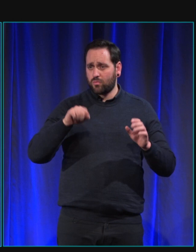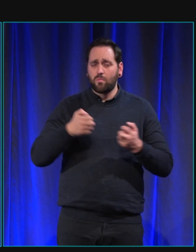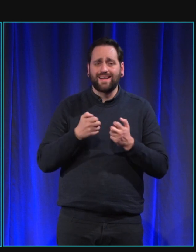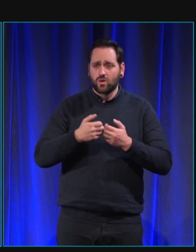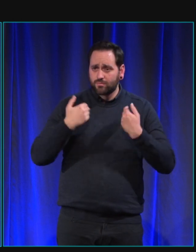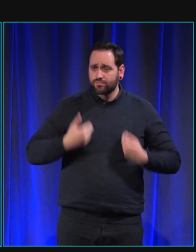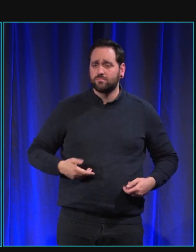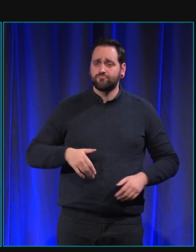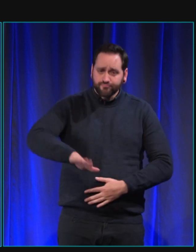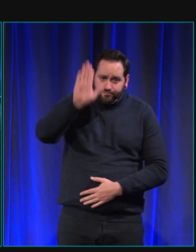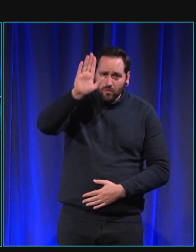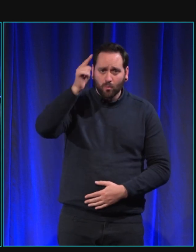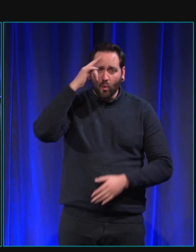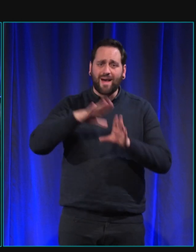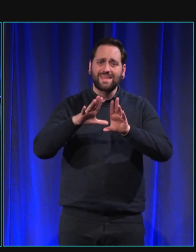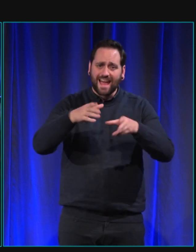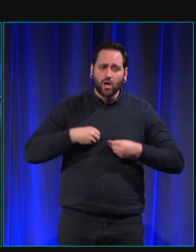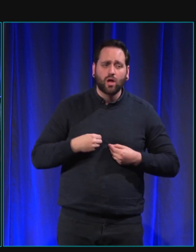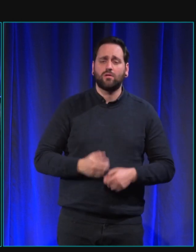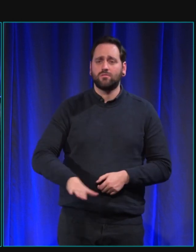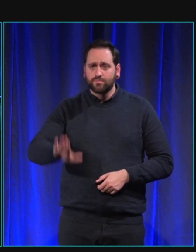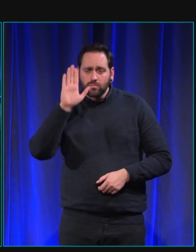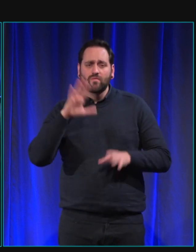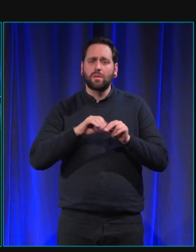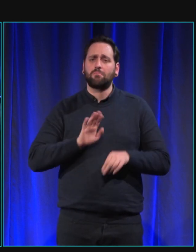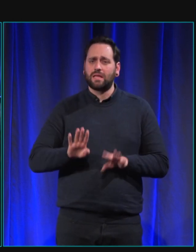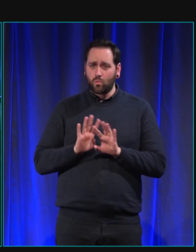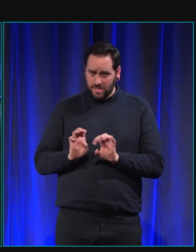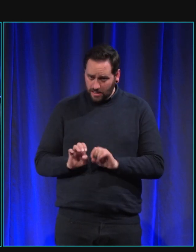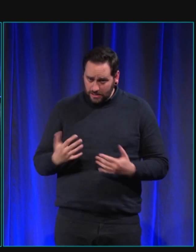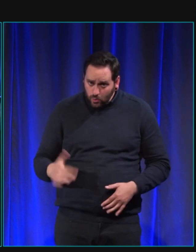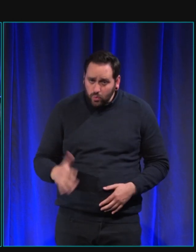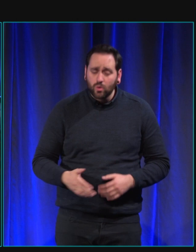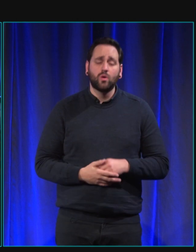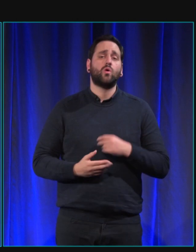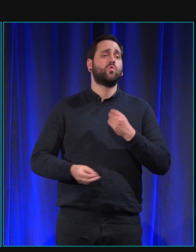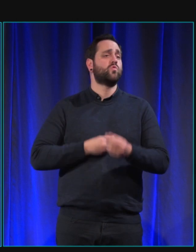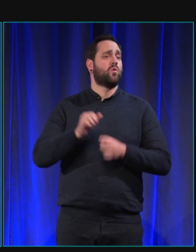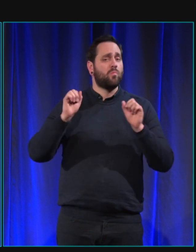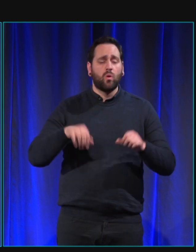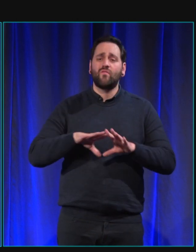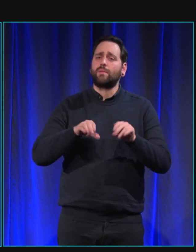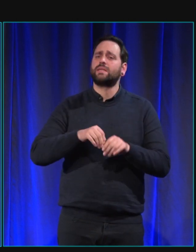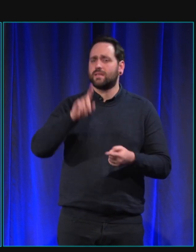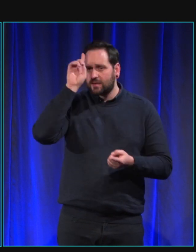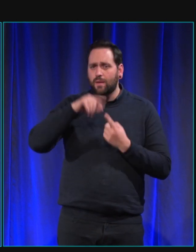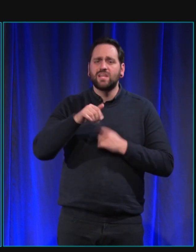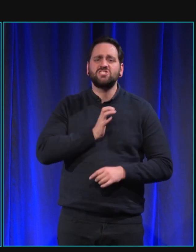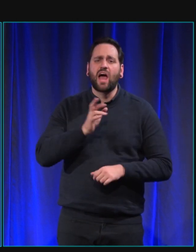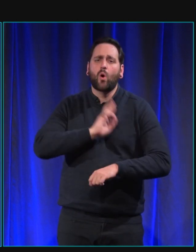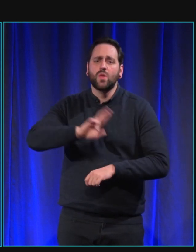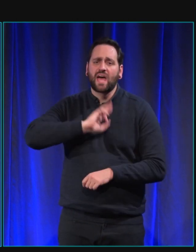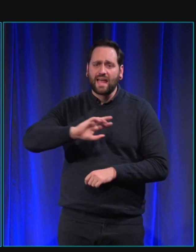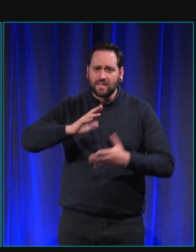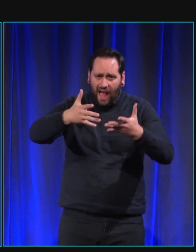week-end famille de séjour il y a différentes formules après vous pouvez bien sûr prendre un chien un chien retraité voilà il y beaucoup de choses n